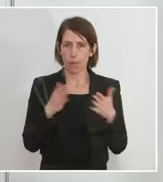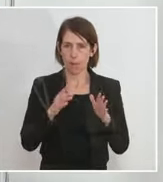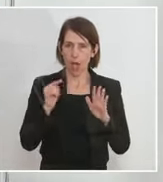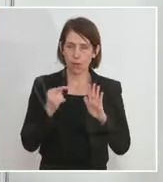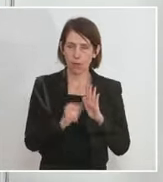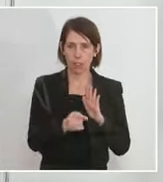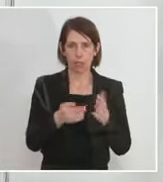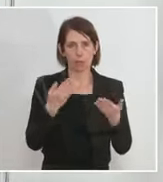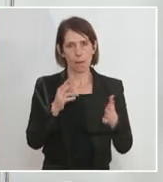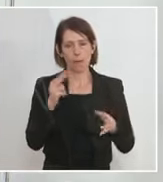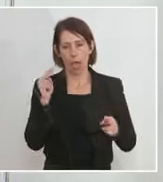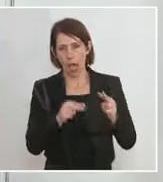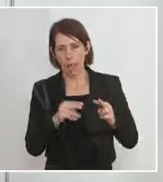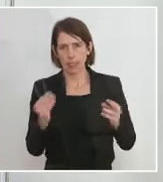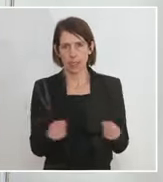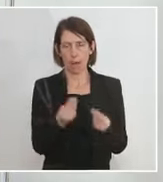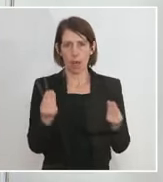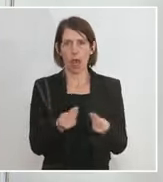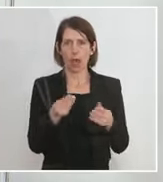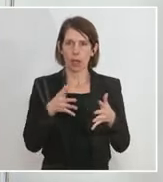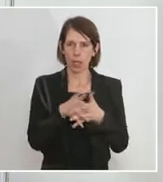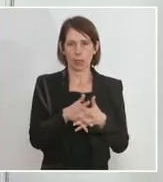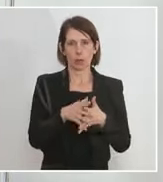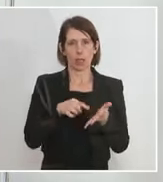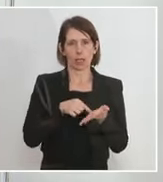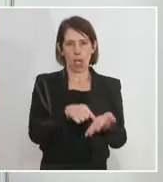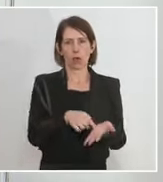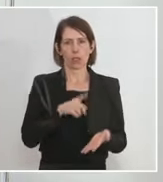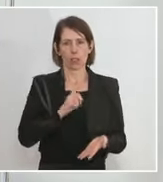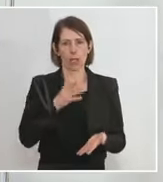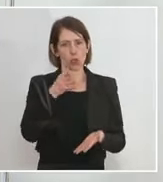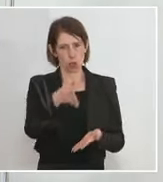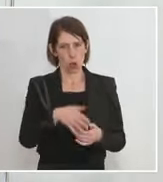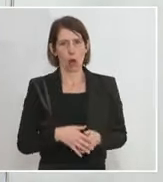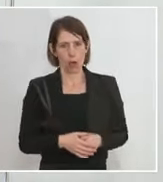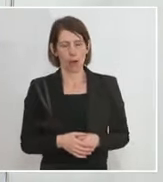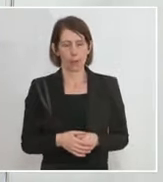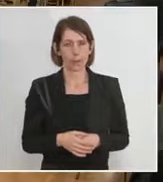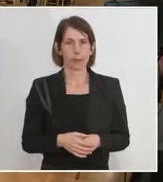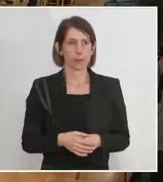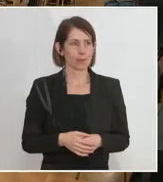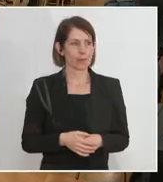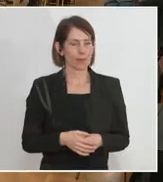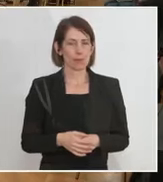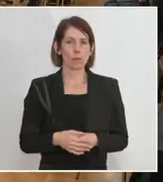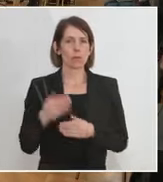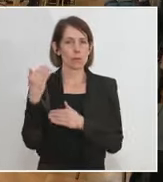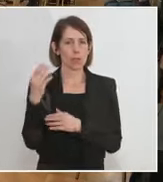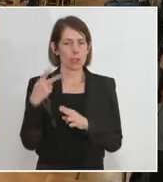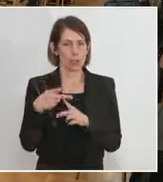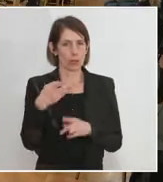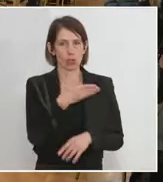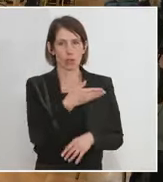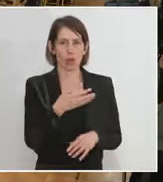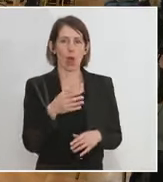einsehbarer, wenn Sie so wollen, modern, transparenter ausgewiesen werden soll. Frau Postbeschild von Servus TV, bitte. Ja,